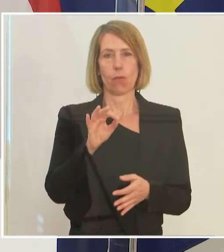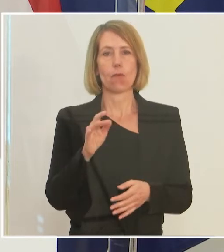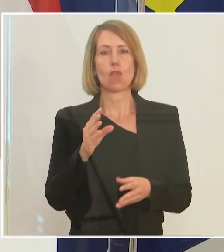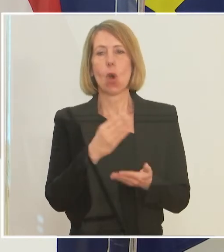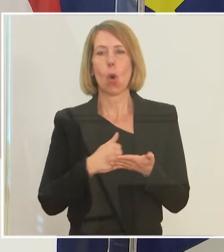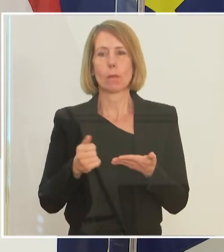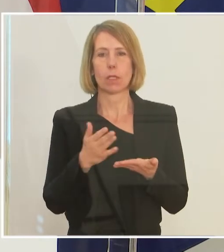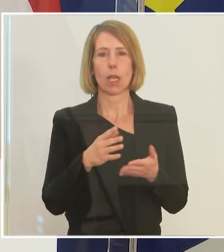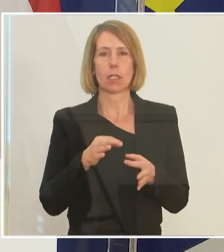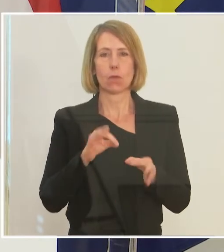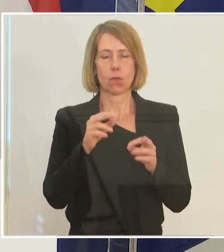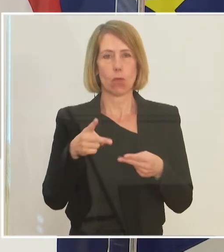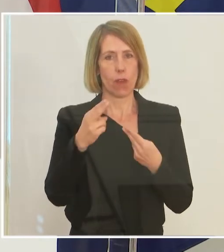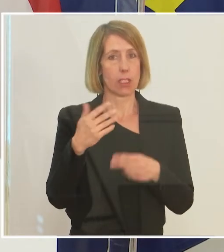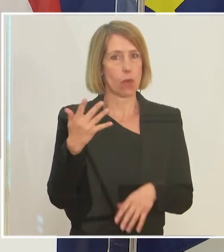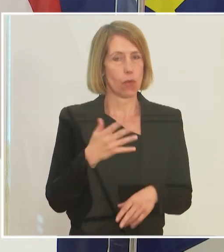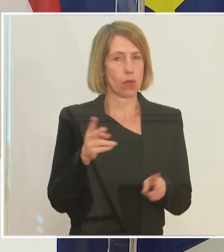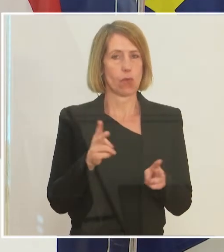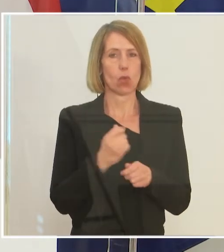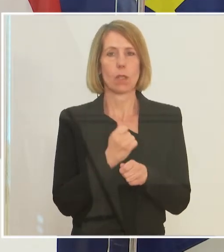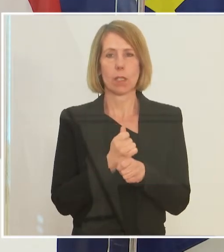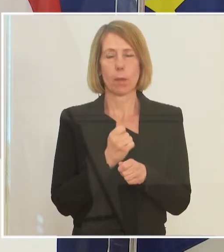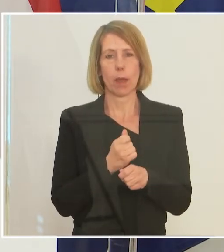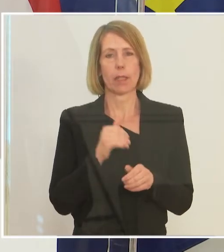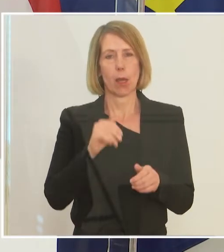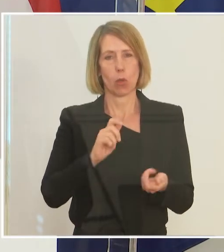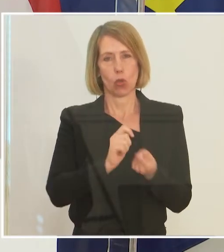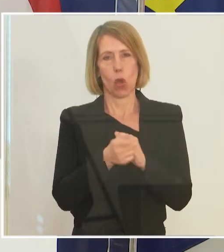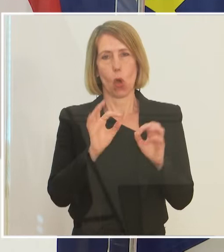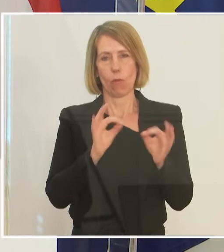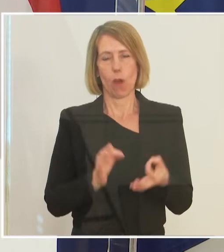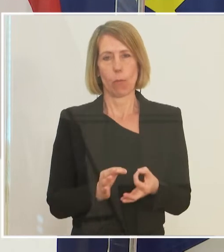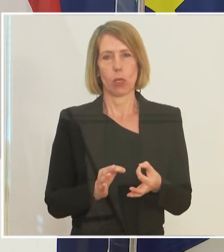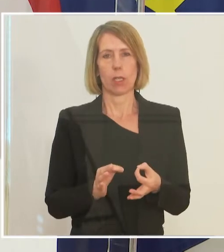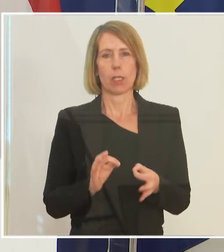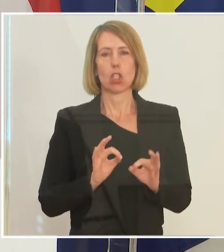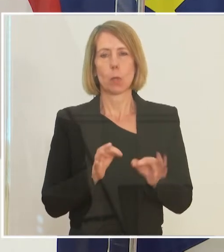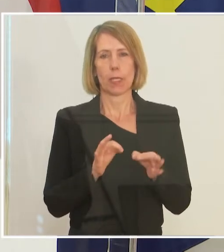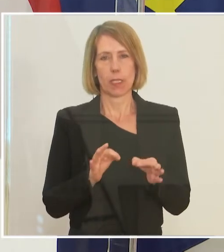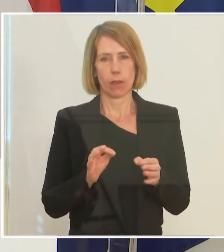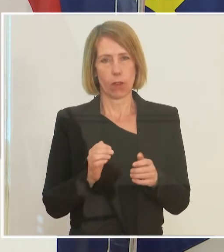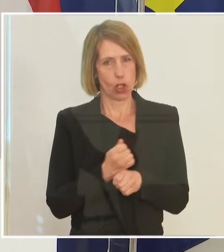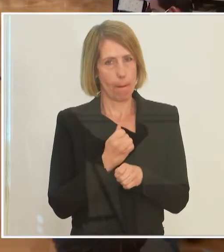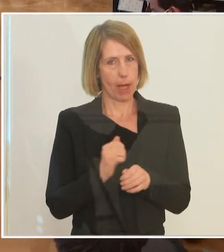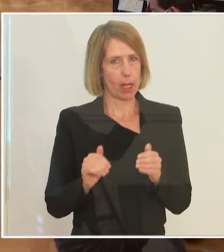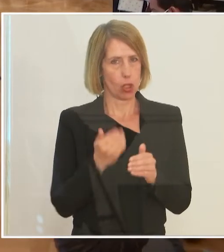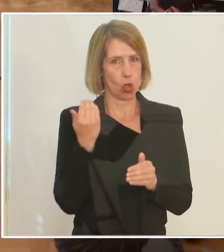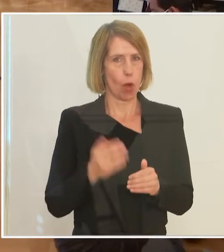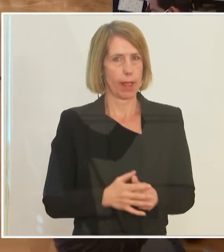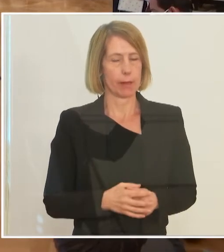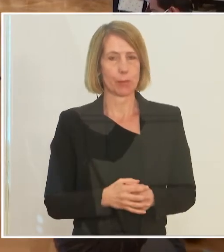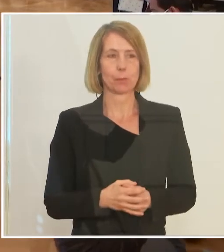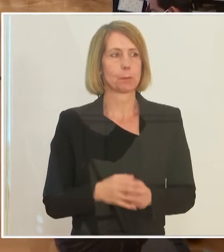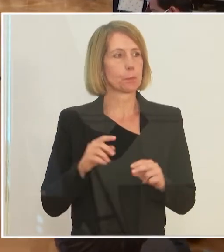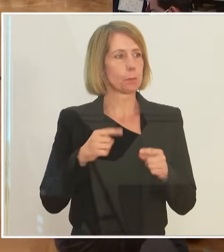für eine Phase 5 der Kurzarbeit, um sie eben spezifischer zu machen für die Betriebe, die sie wirklich brauchen. Dankeschön. Weitere